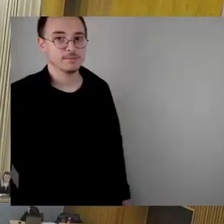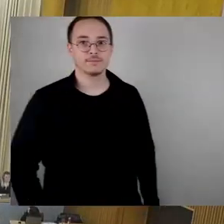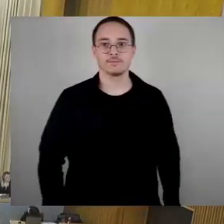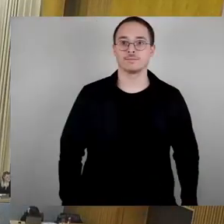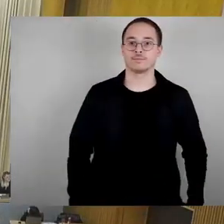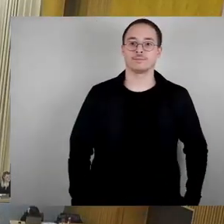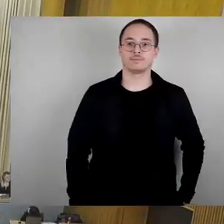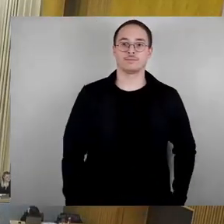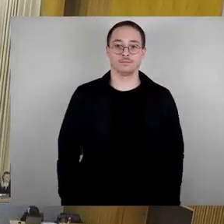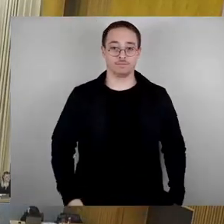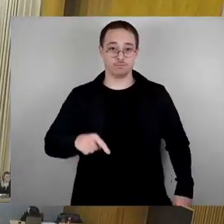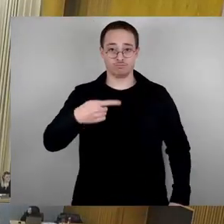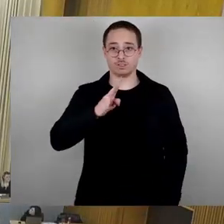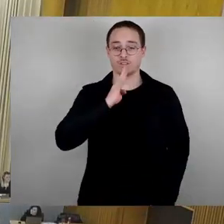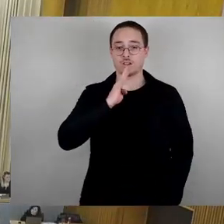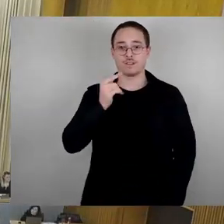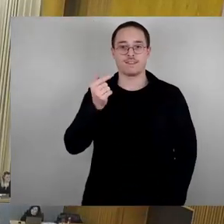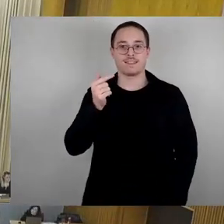Dann nächster Redner, Thilo Wurz, bitte.